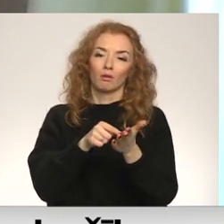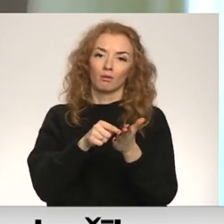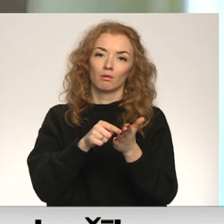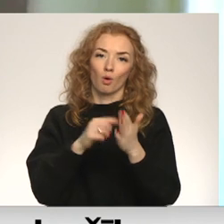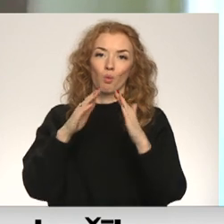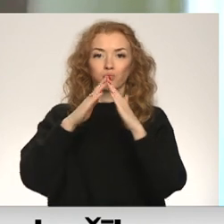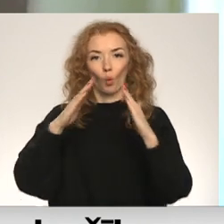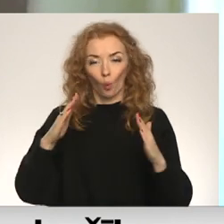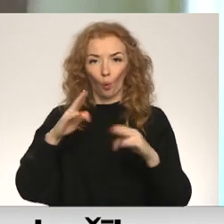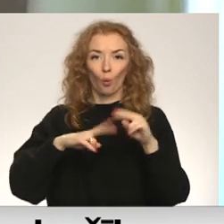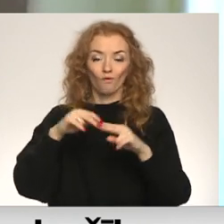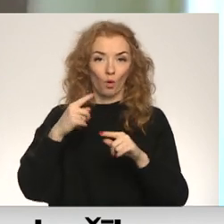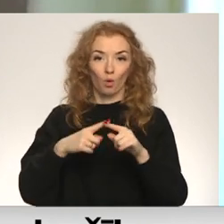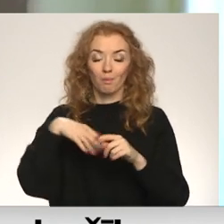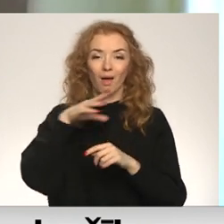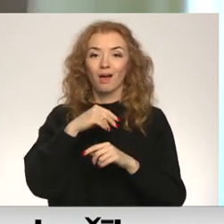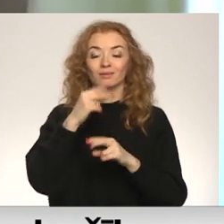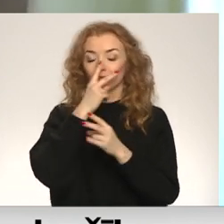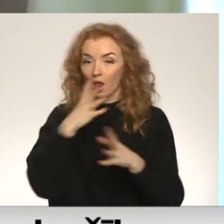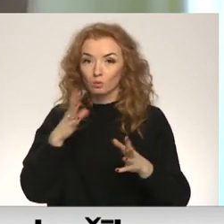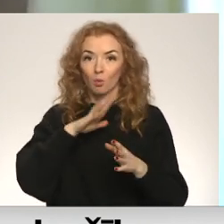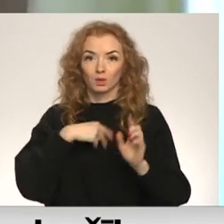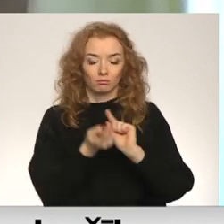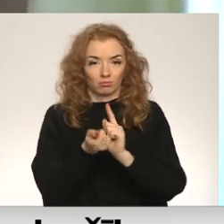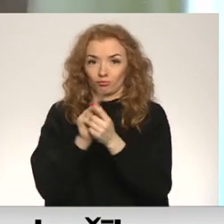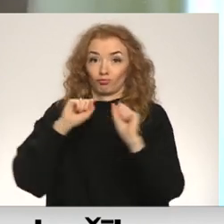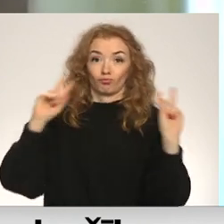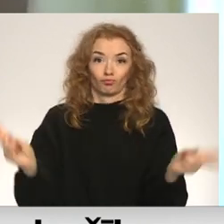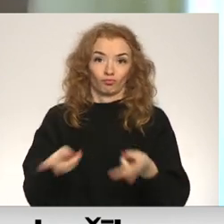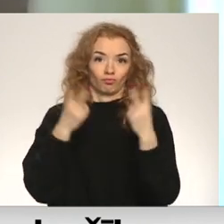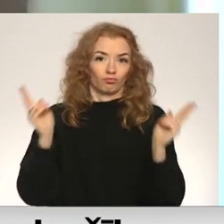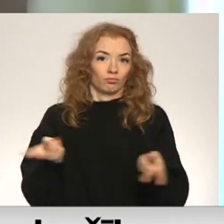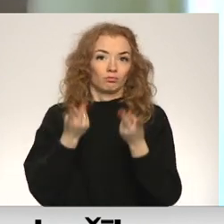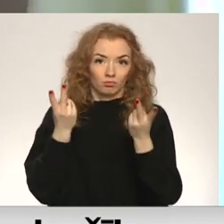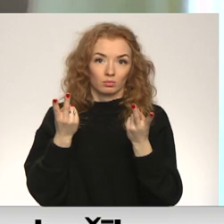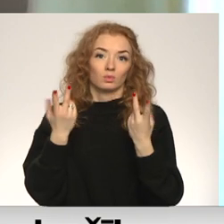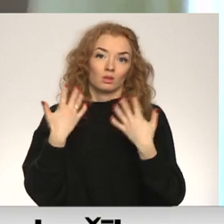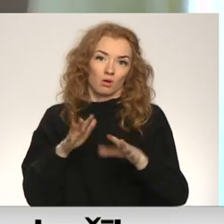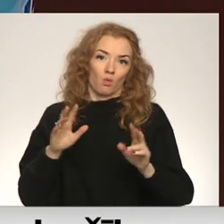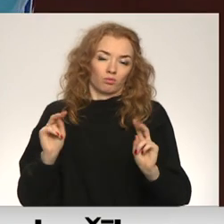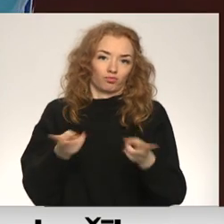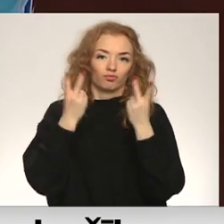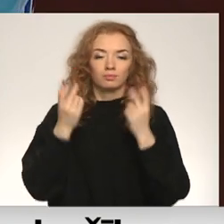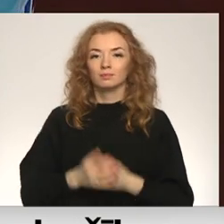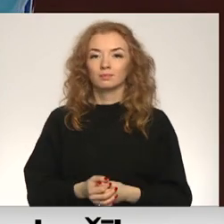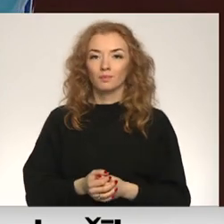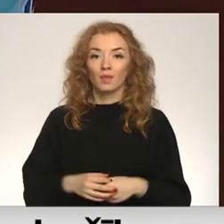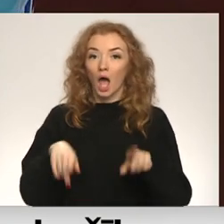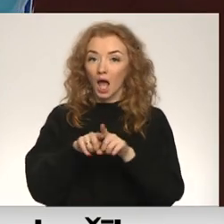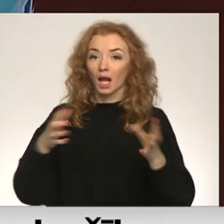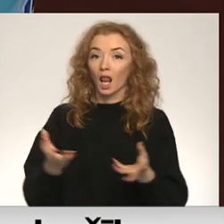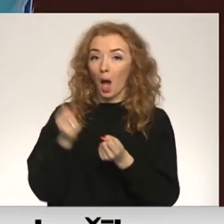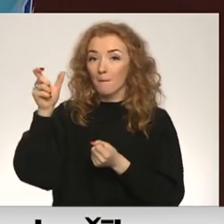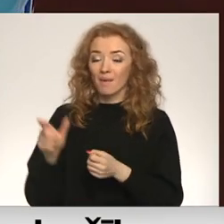būvēs, kur mēs pat nepamanam, ka attiecīgi jau ir sākusies aizdegšanās un jau ir sācies ugunsgrēks. Vēl glābēji